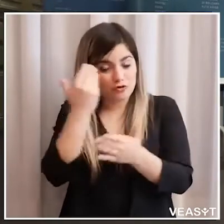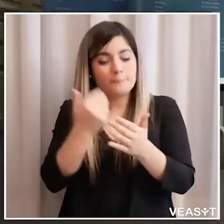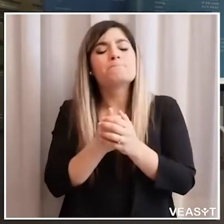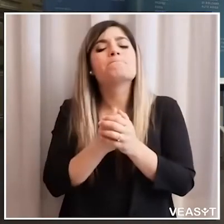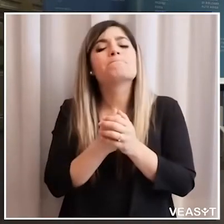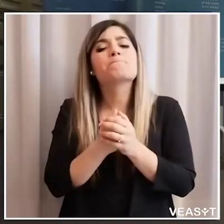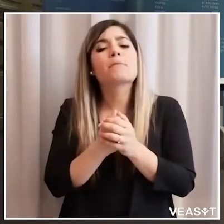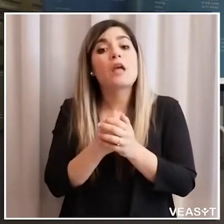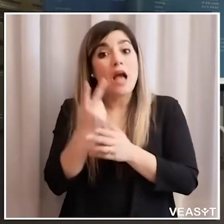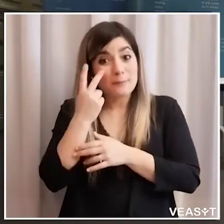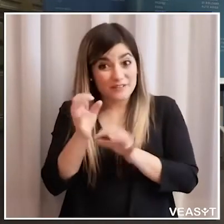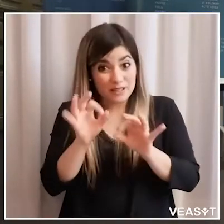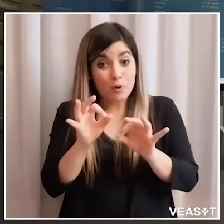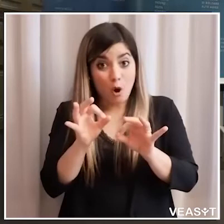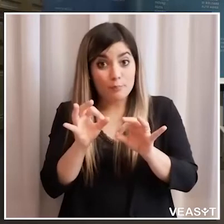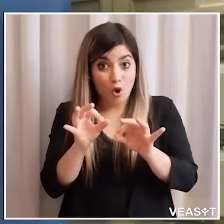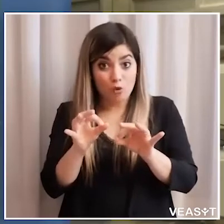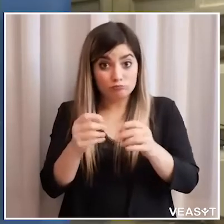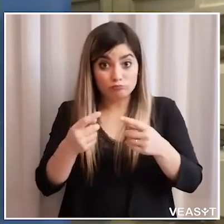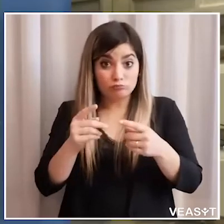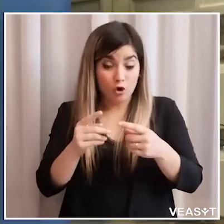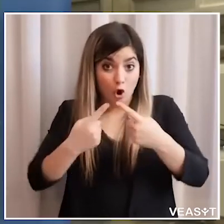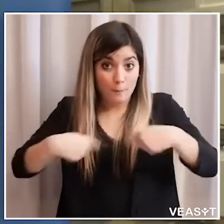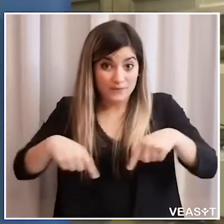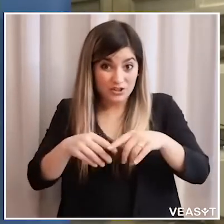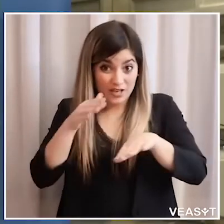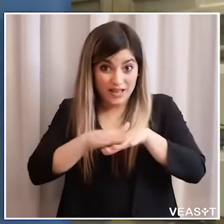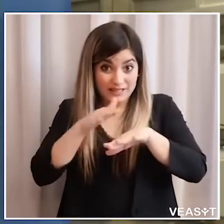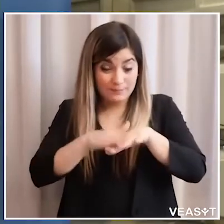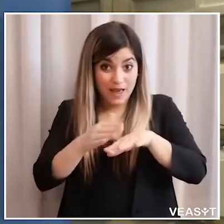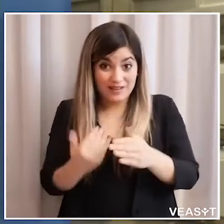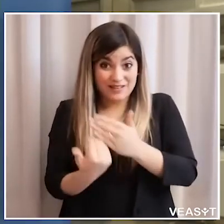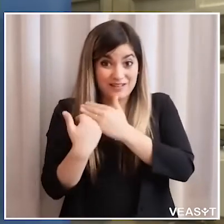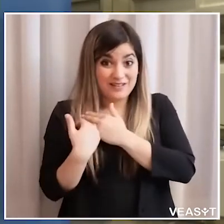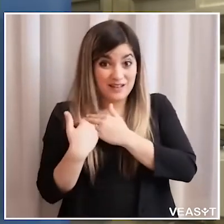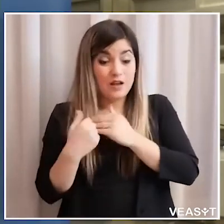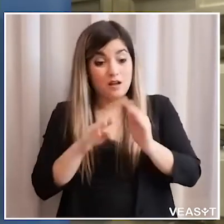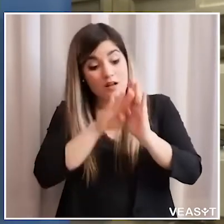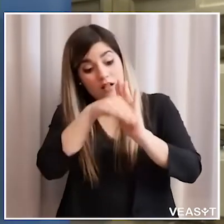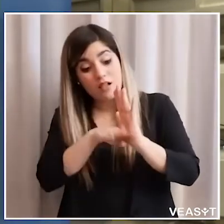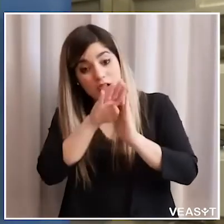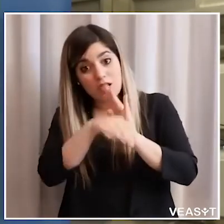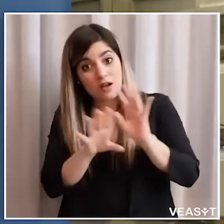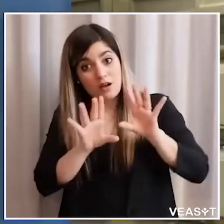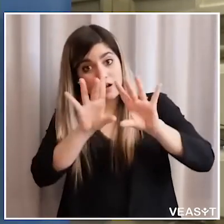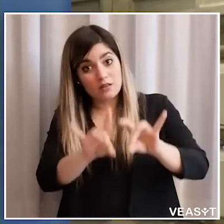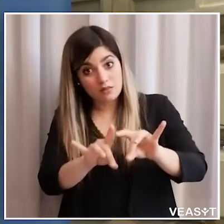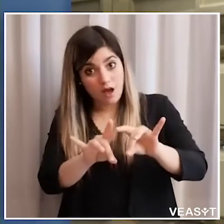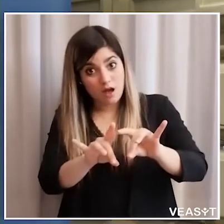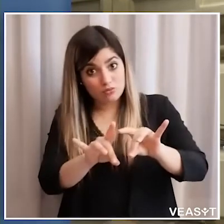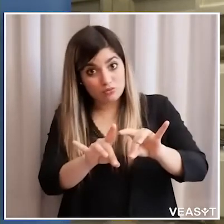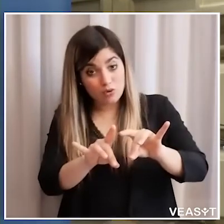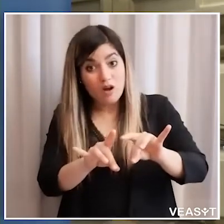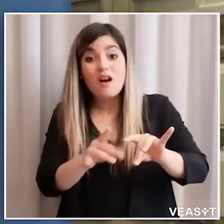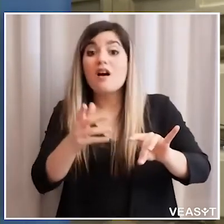nuova legge è prevista l'istituzione di una commissione di esperti incaricata del monitoraggio della curva del contagio quando sarà